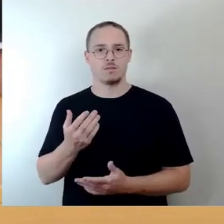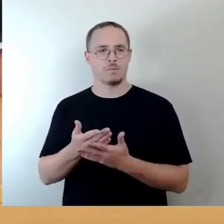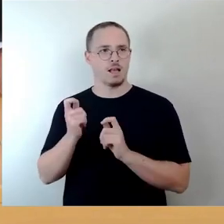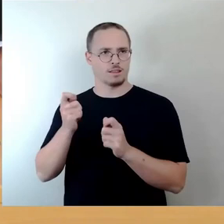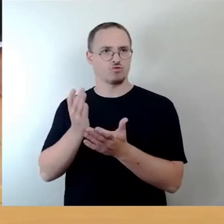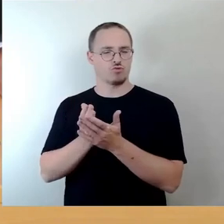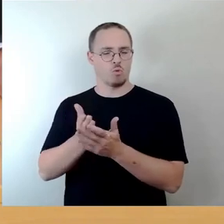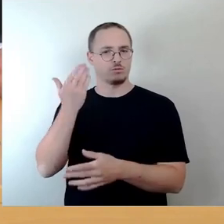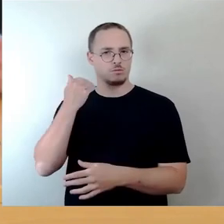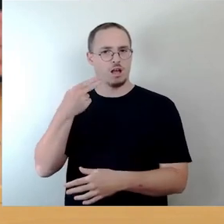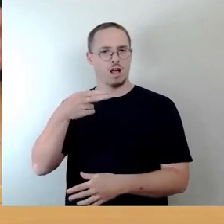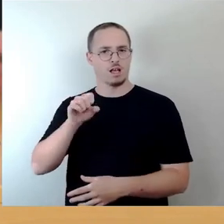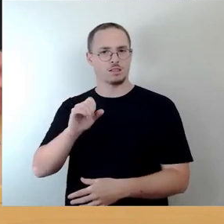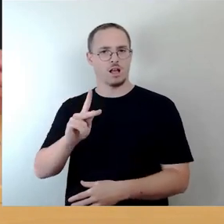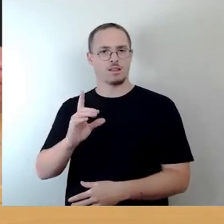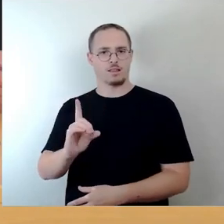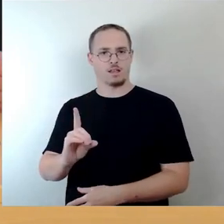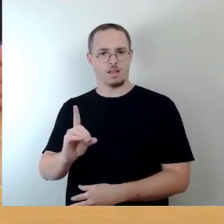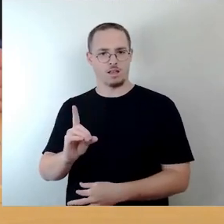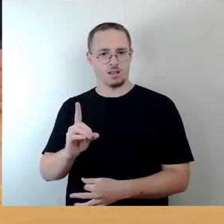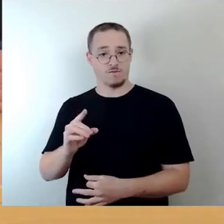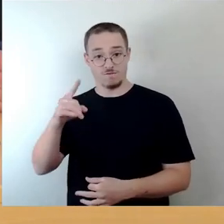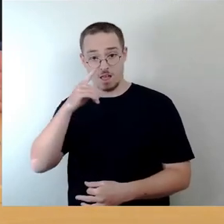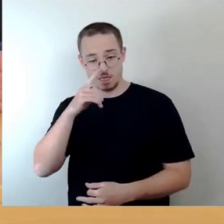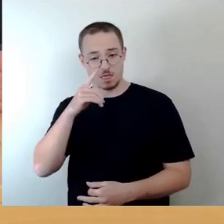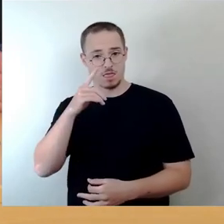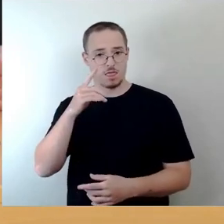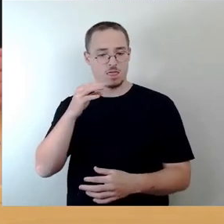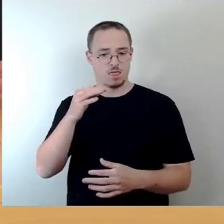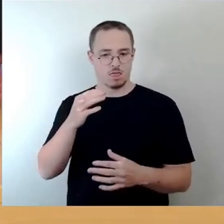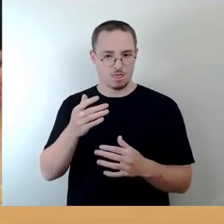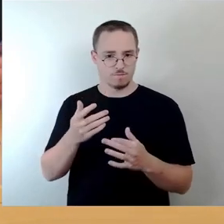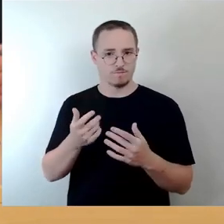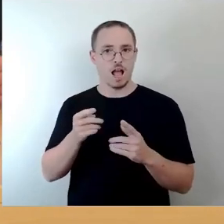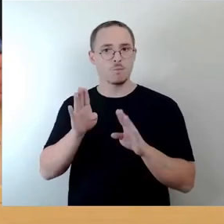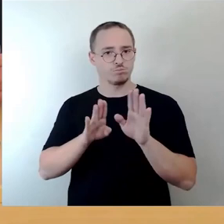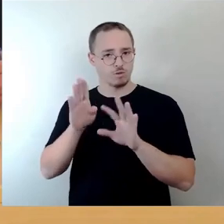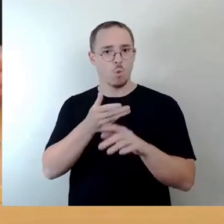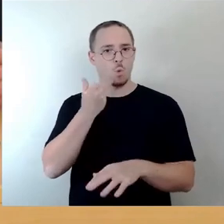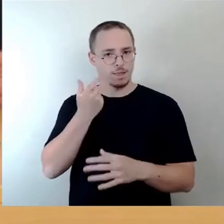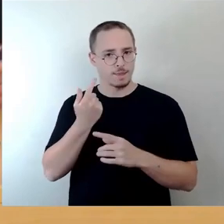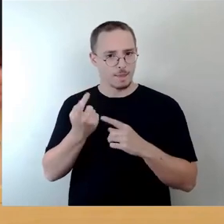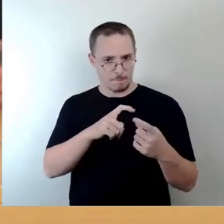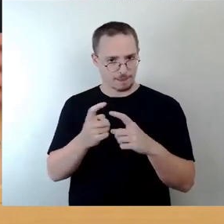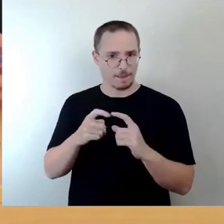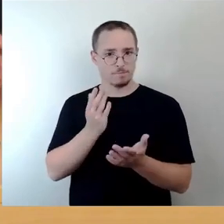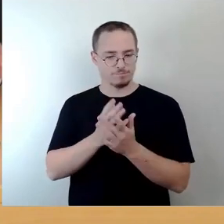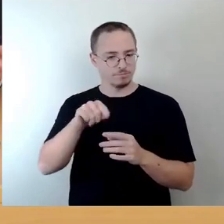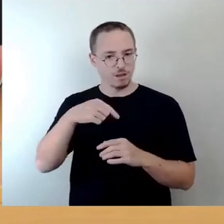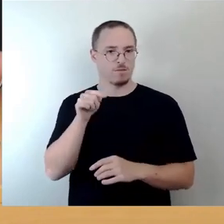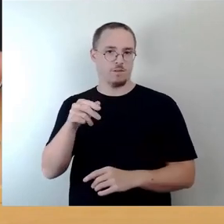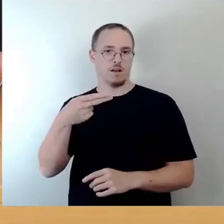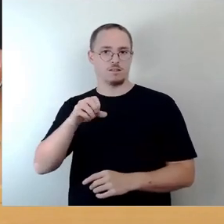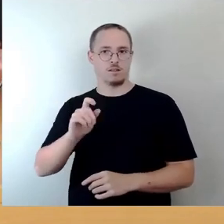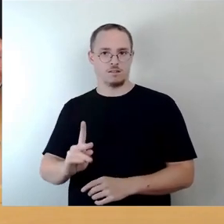HSKD nach den Anträgen oder nach den Abstimmungen ohne Debatte machen. Und es gibt noch den Antrag, Top 22,